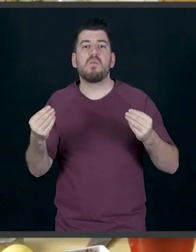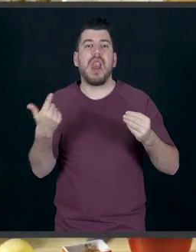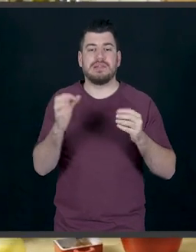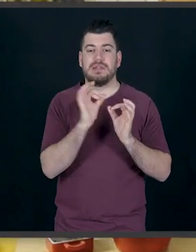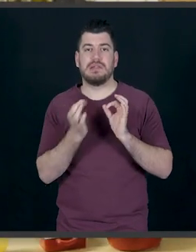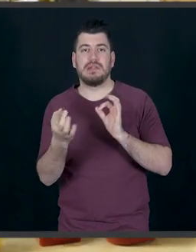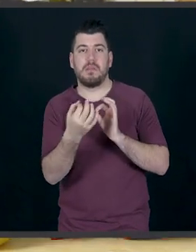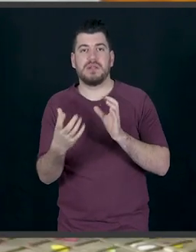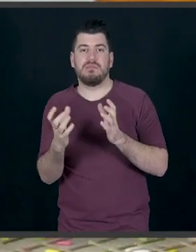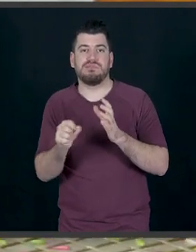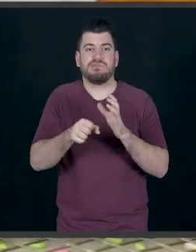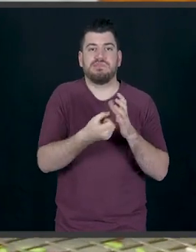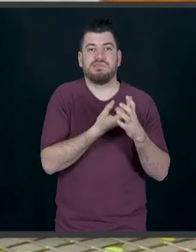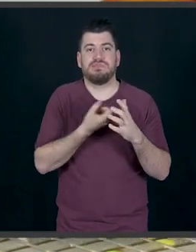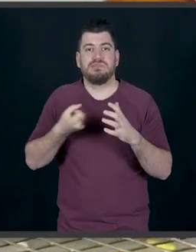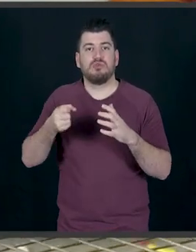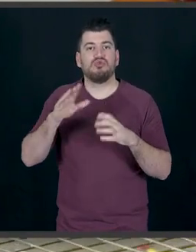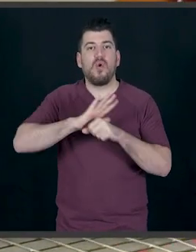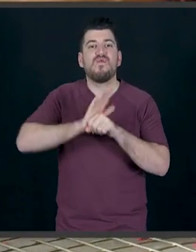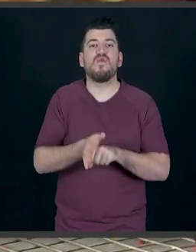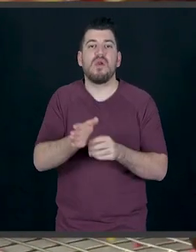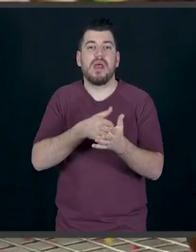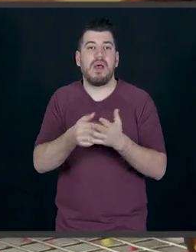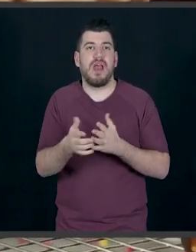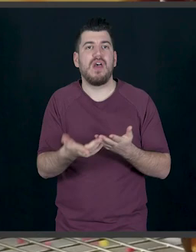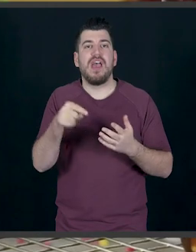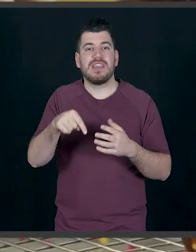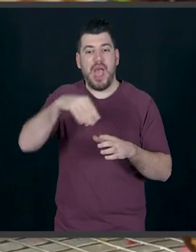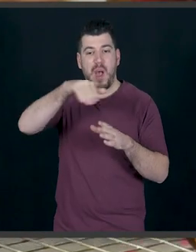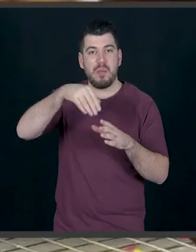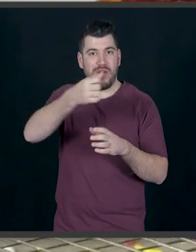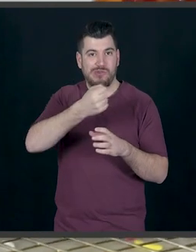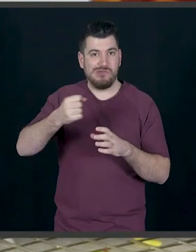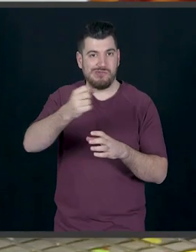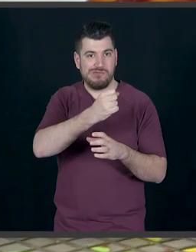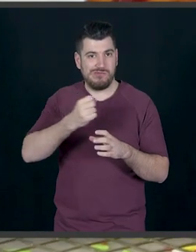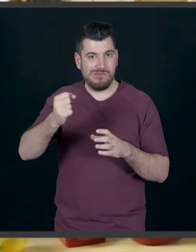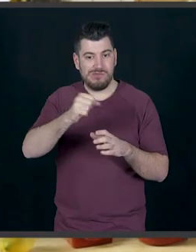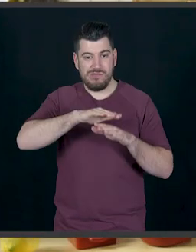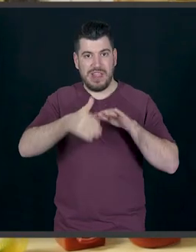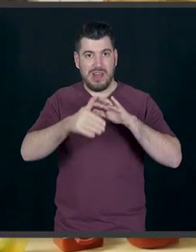ρίξω λίγο μαρμελάδα από πάνω για το φίλο μου το Λάκη να έχει έξτρα μαρμελάδα. Θα την απλώσω.